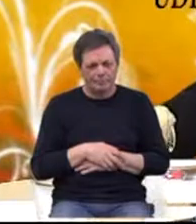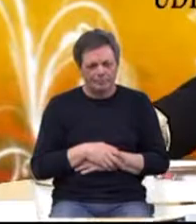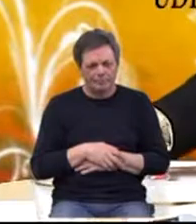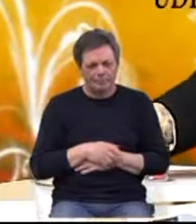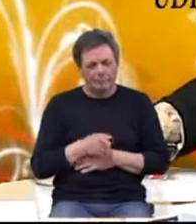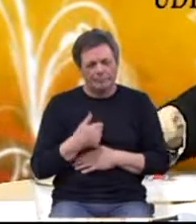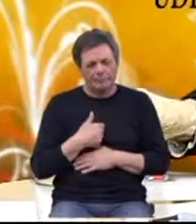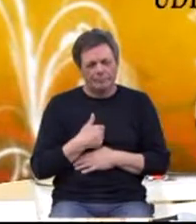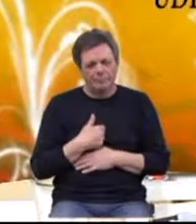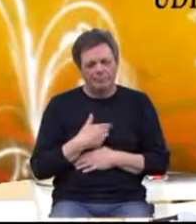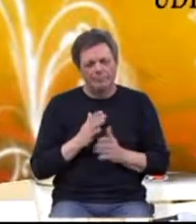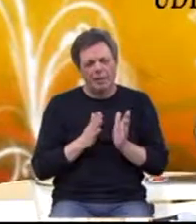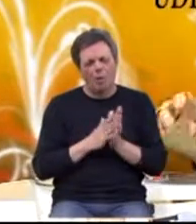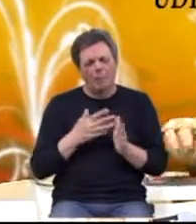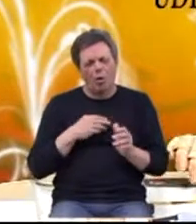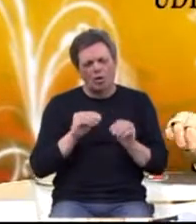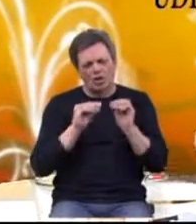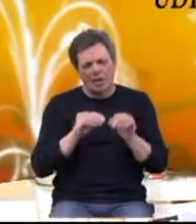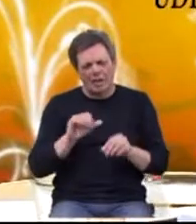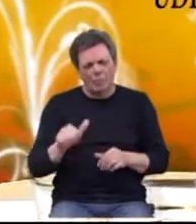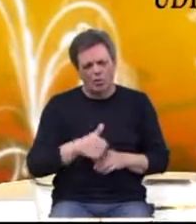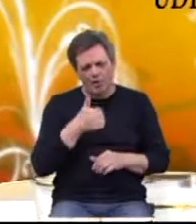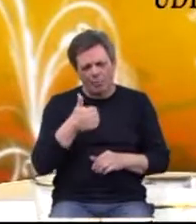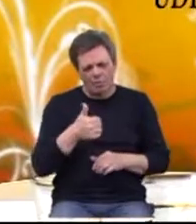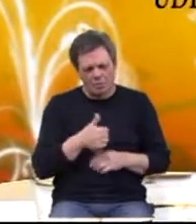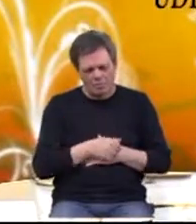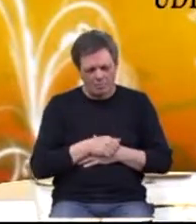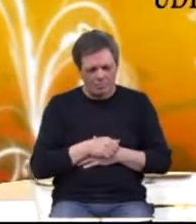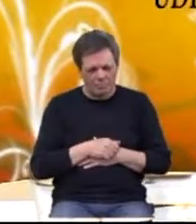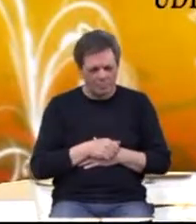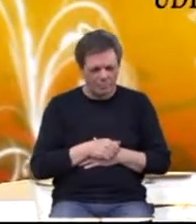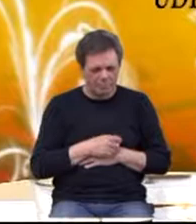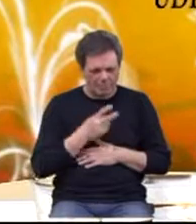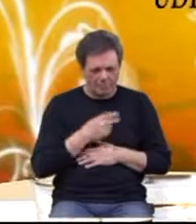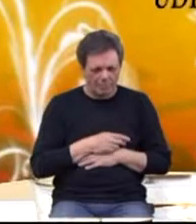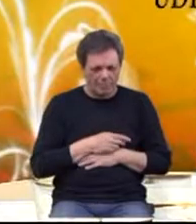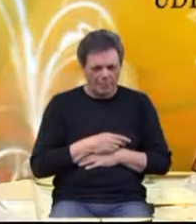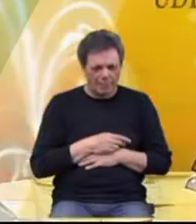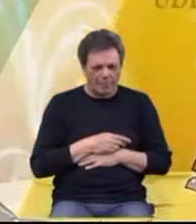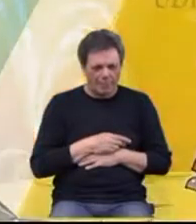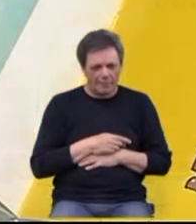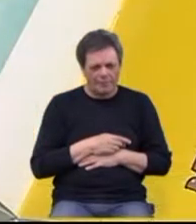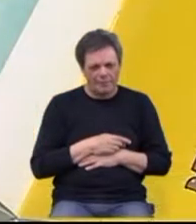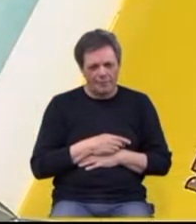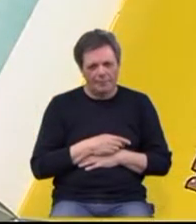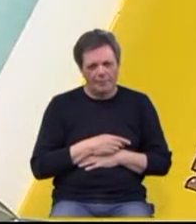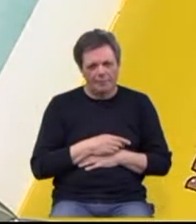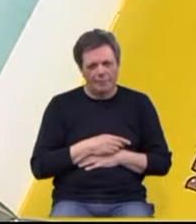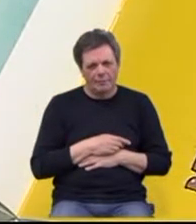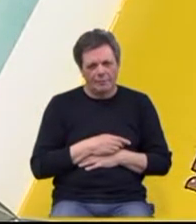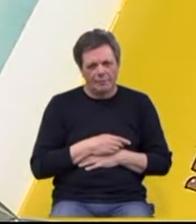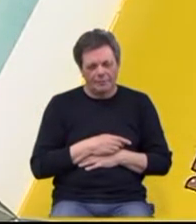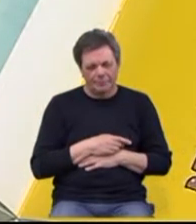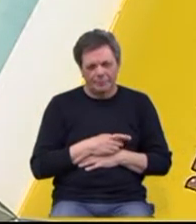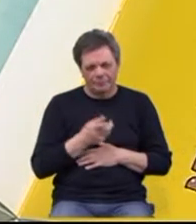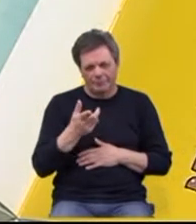evo, molim mojeg režisera još da nam snimi ova, a nam pročitajte što kaže. Eto ovdje, ovaj, je, evo ga, možeš